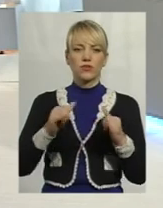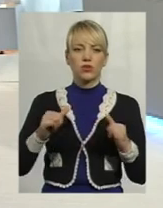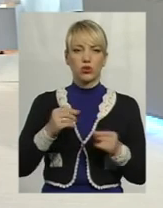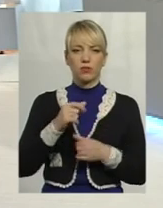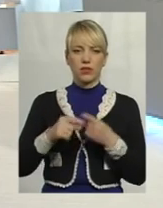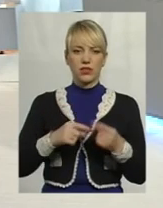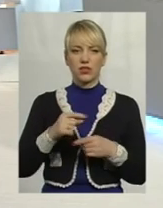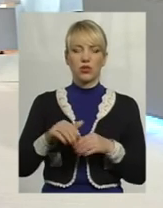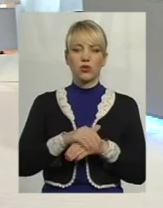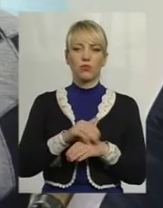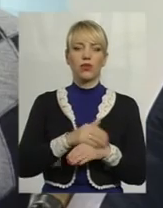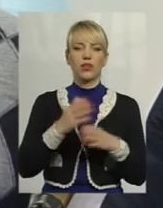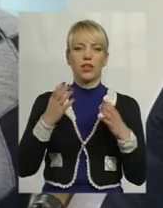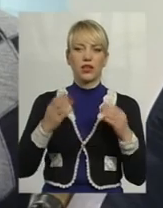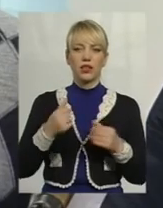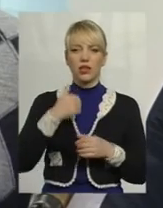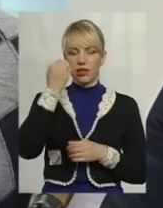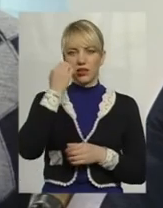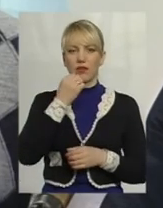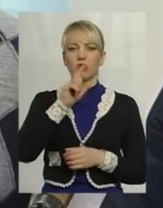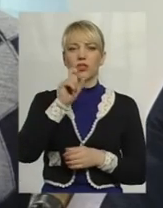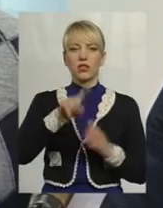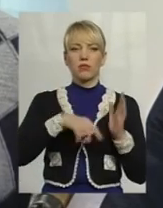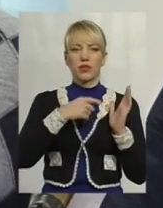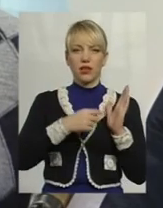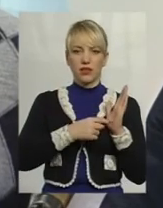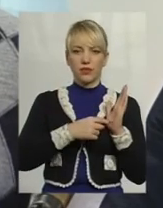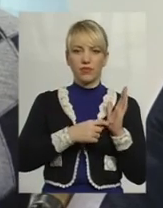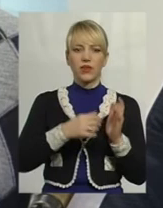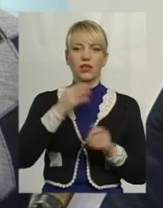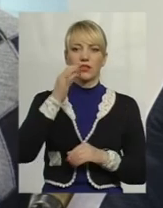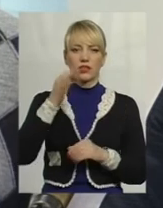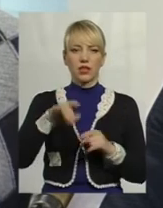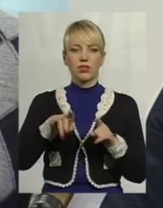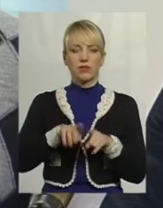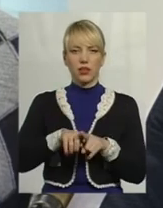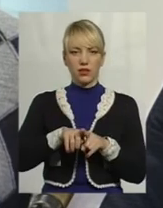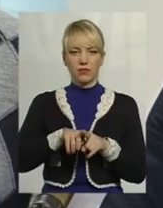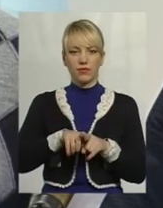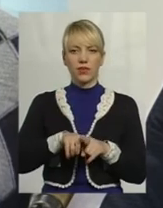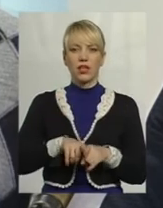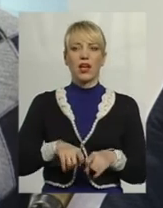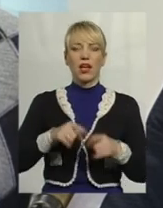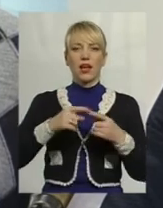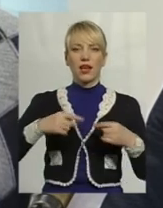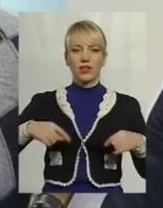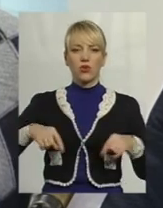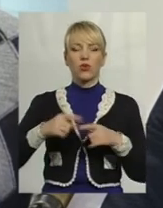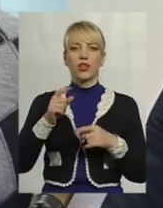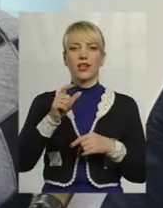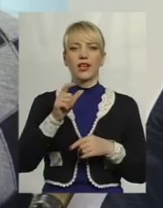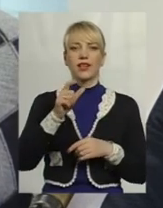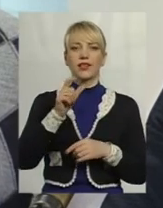Доброго дня, дякую за запитання. Скажемо так, категорія тих, хто